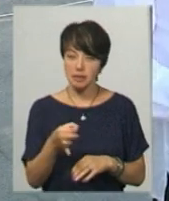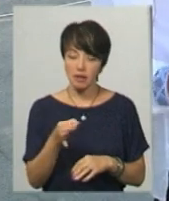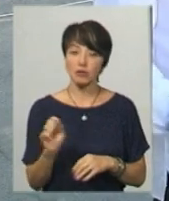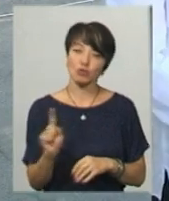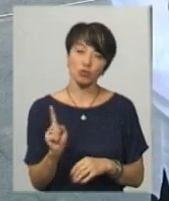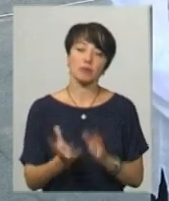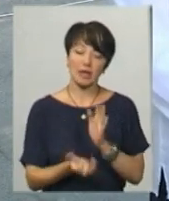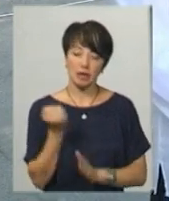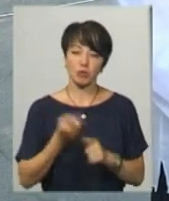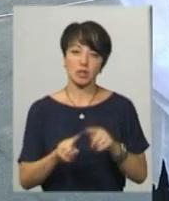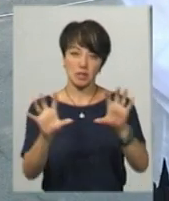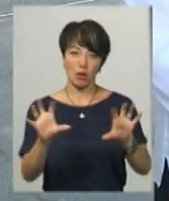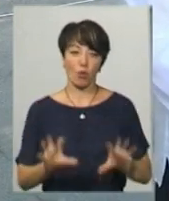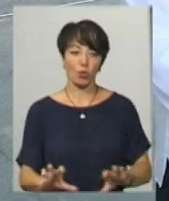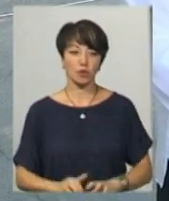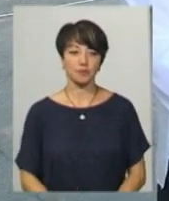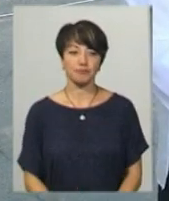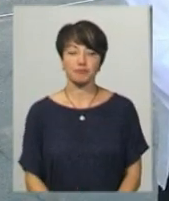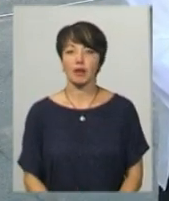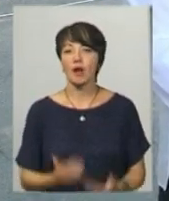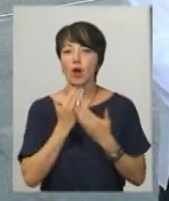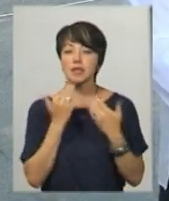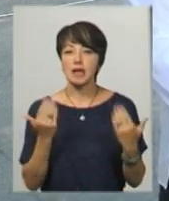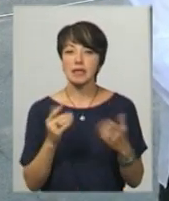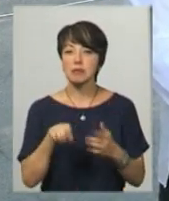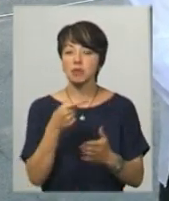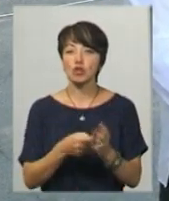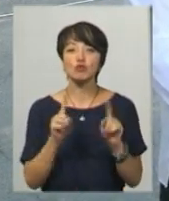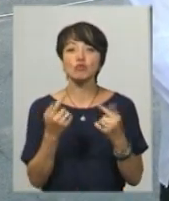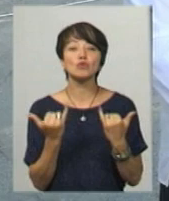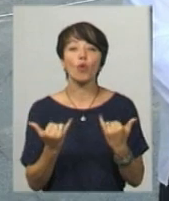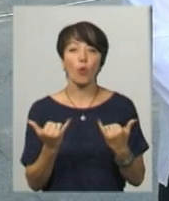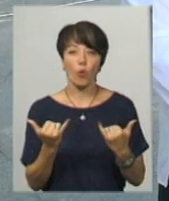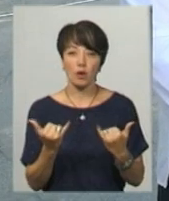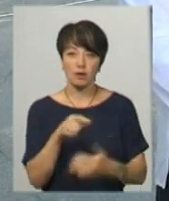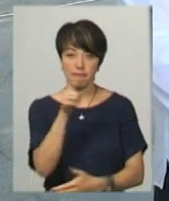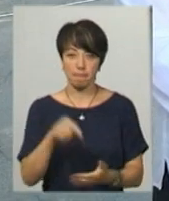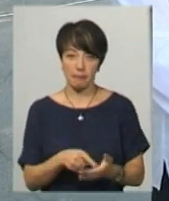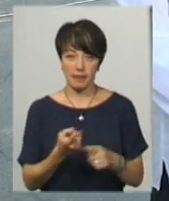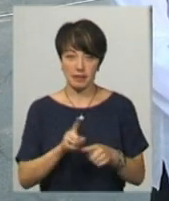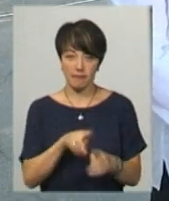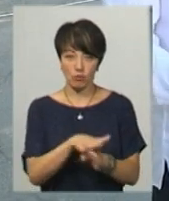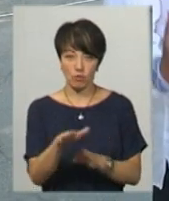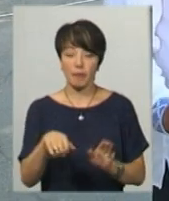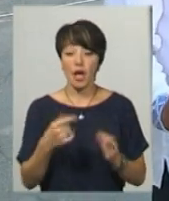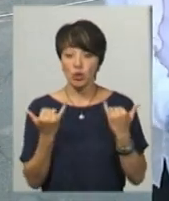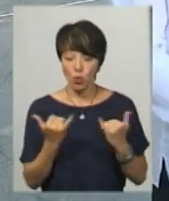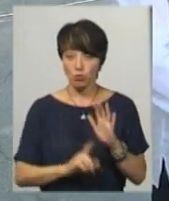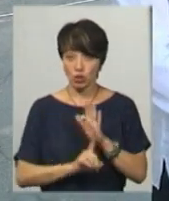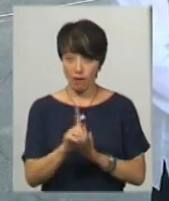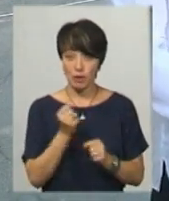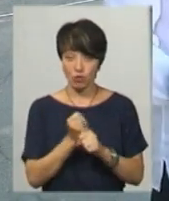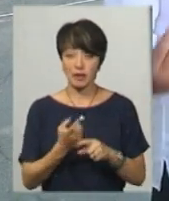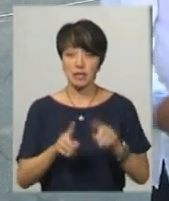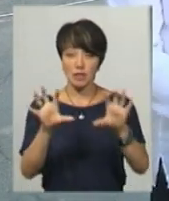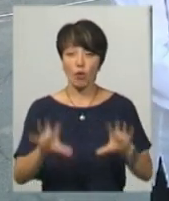те, що він підтримує цю закону. І останнє запитання, чому саме сьогодні? Сьогодні вступив в дію цей закон,